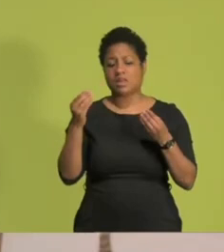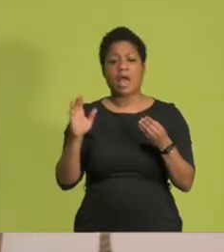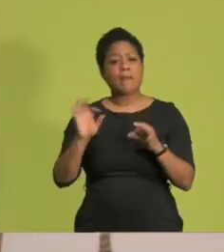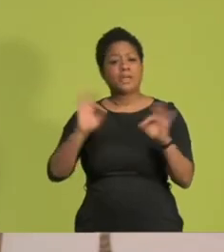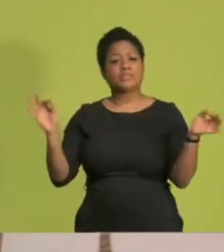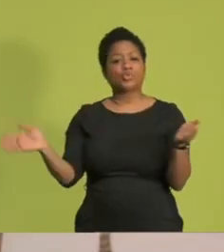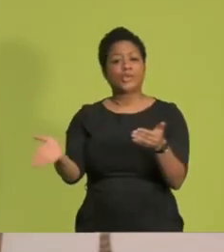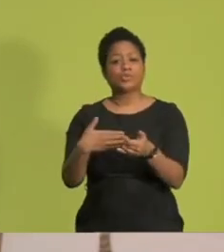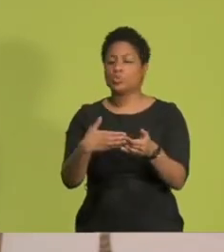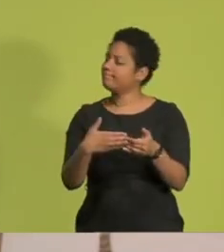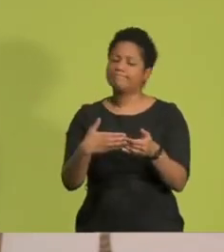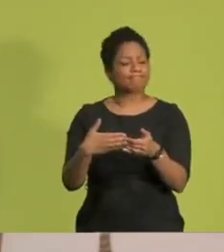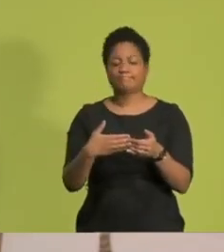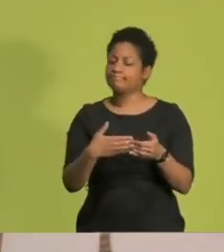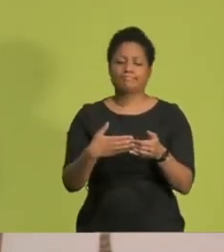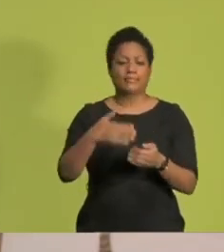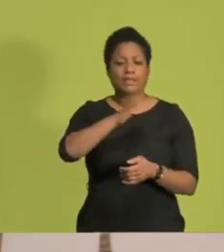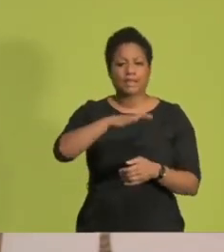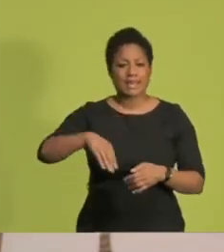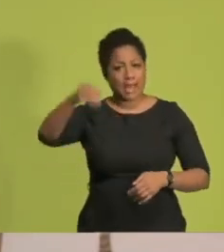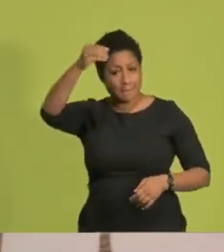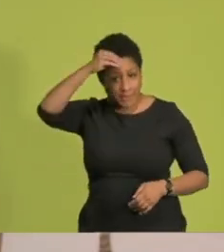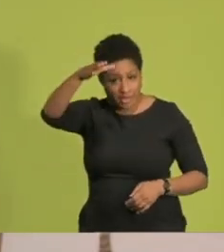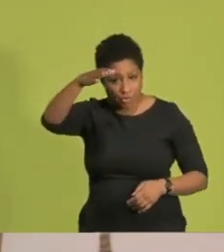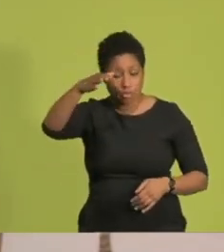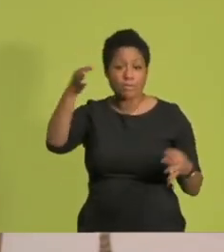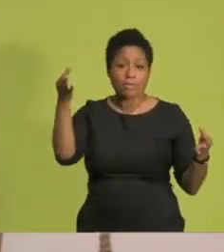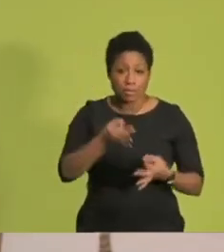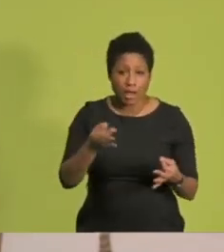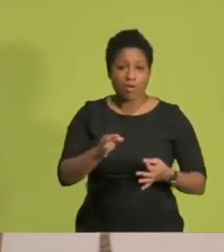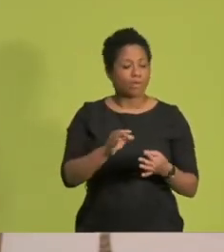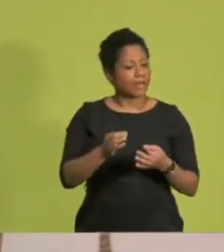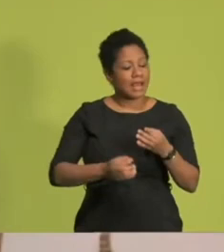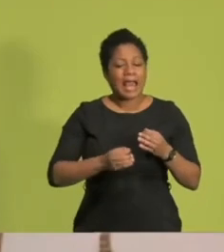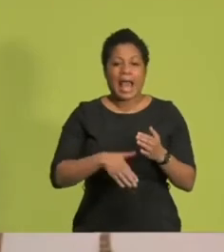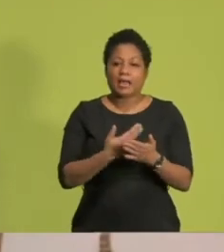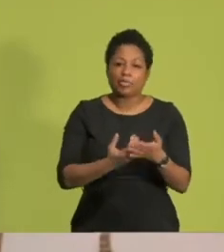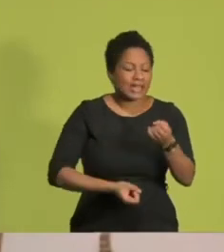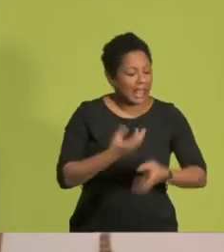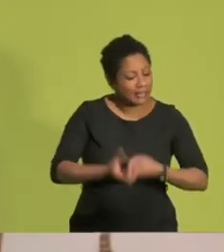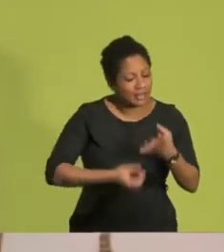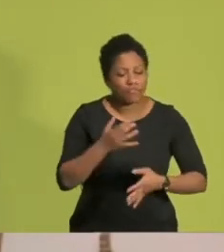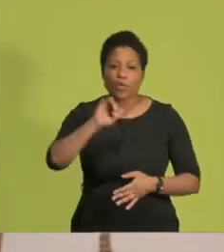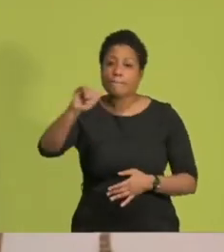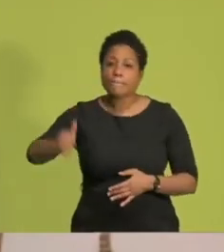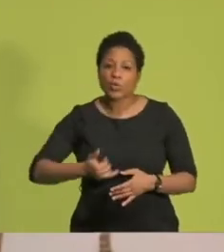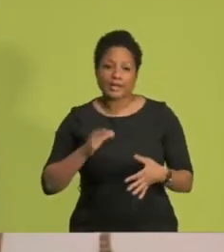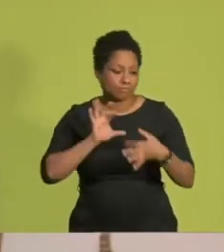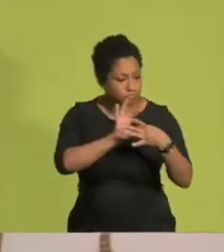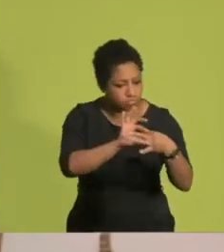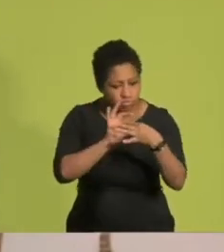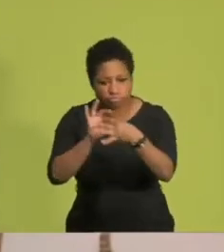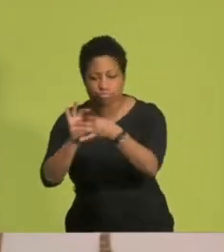Bildung ist für jedes Kind, heißt jedem Kind kreative Angebote zu machen. Heißt Lernen in Projekten, heißt Kooperation mit